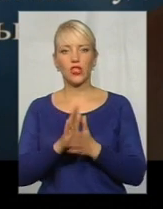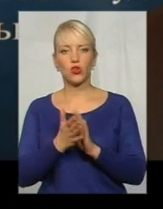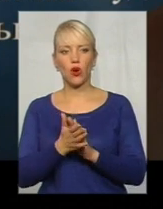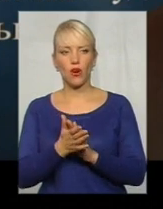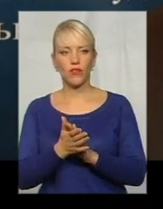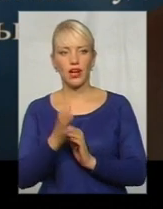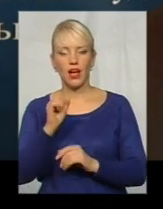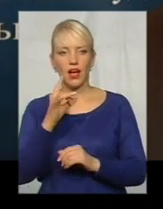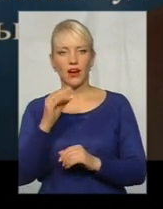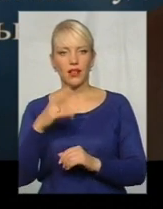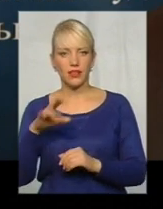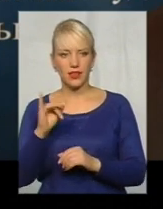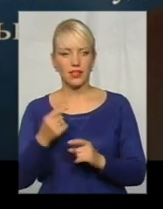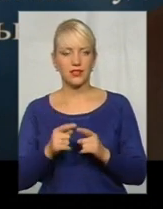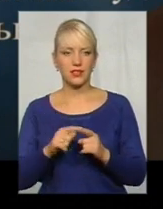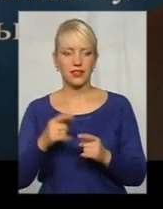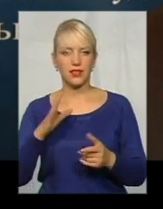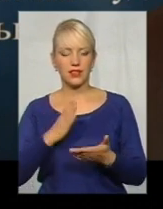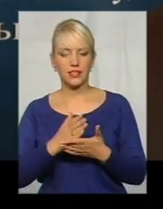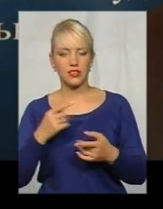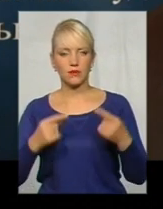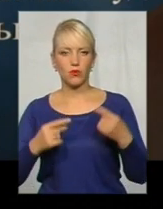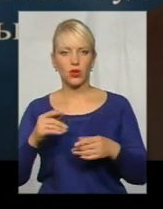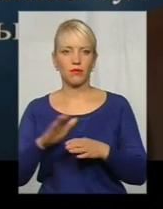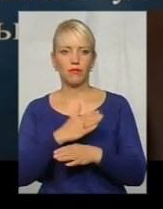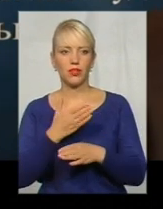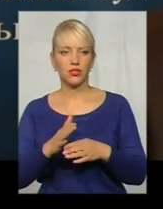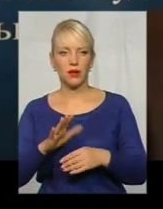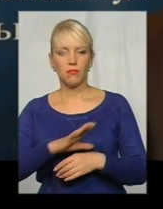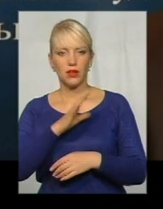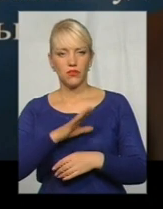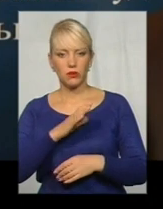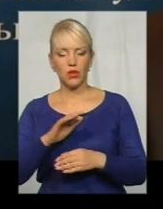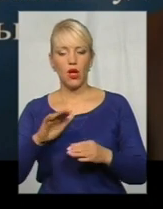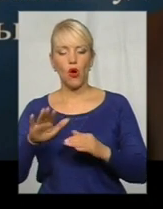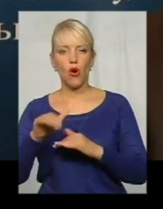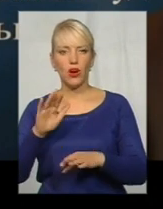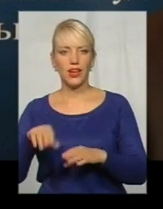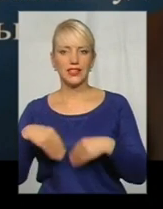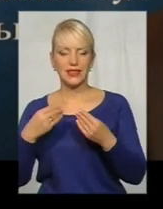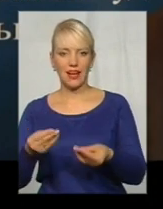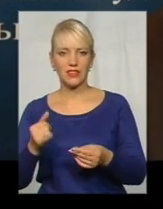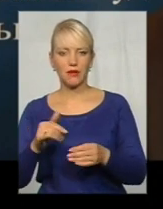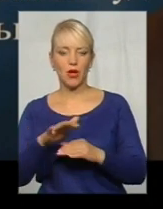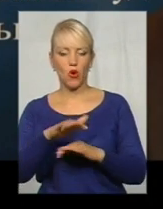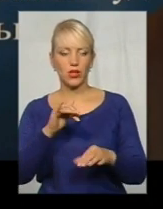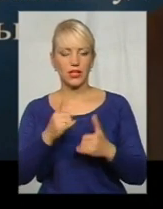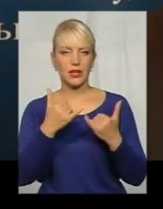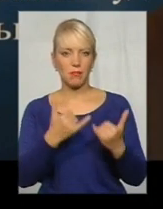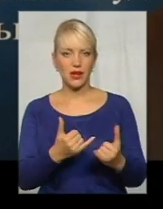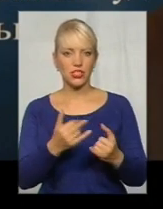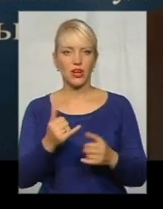договори оренди. Як правило, йдуть спори між колишніми орендарями і теперішніми.